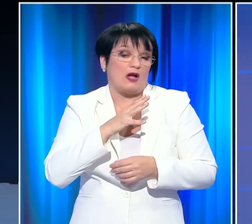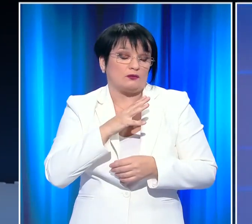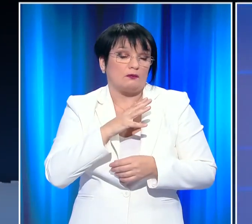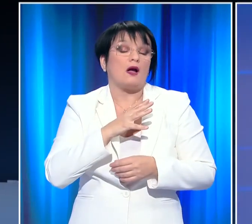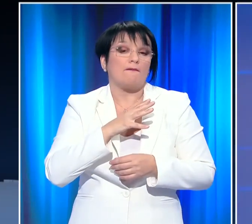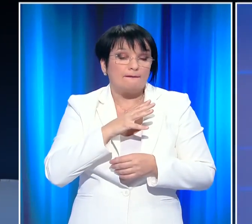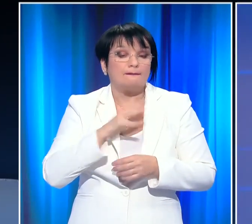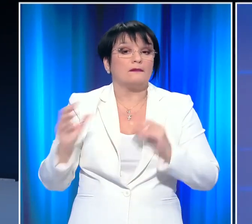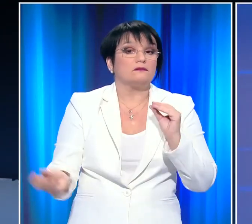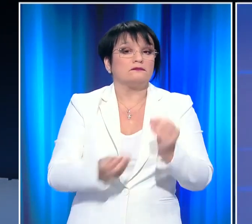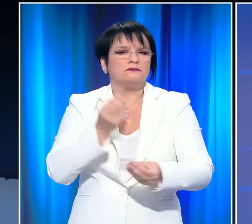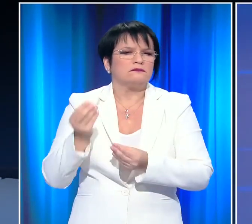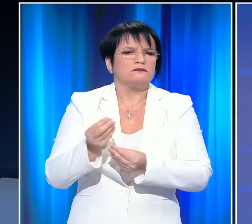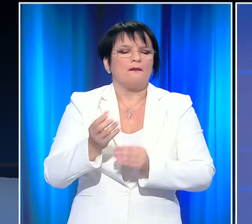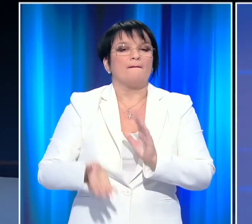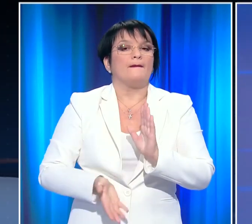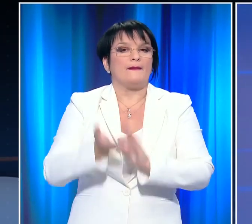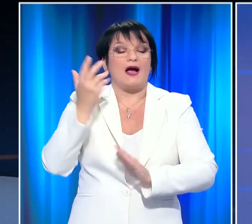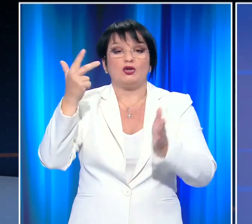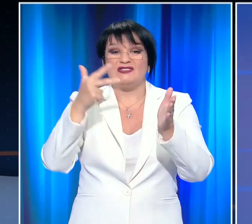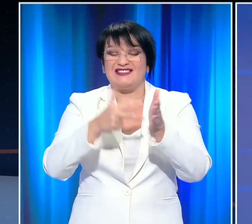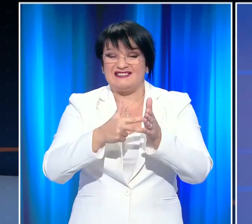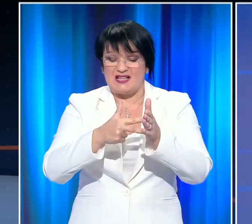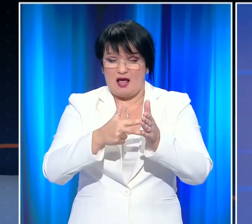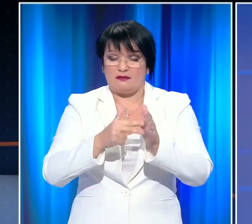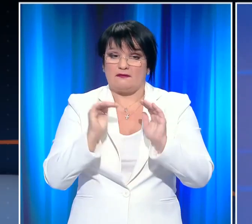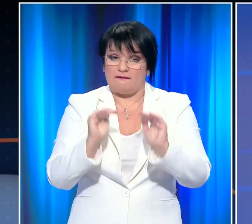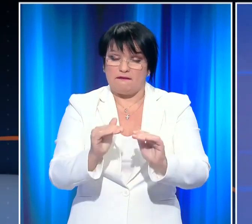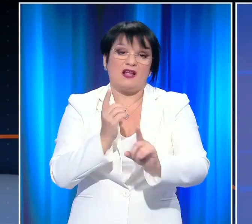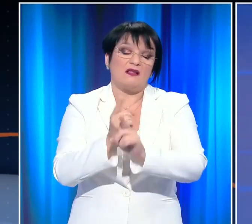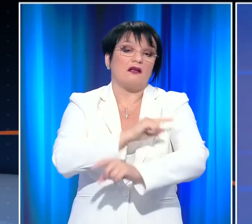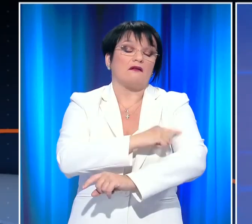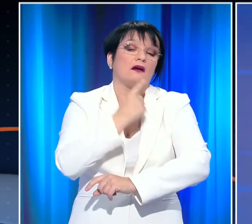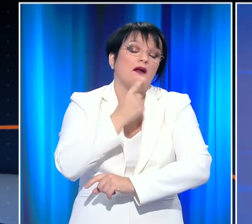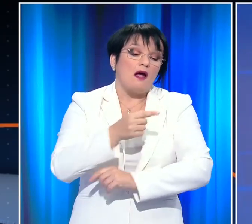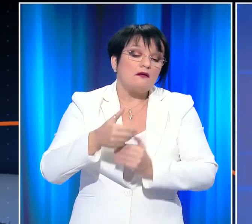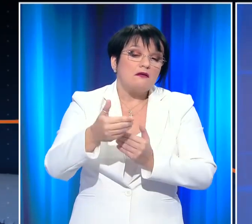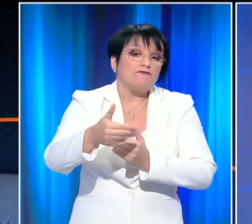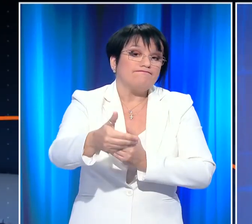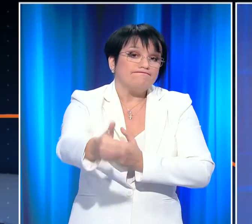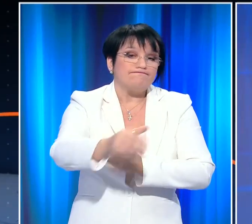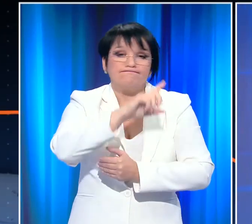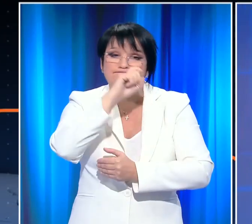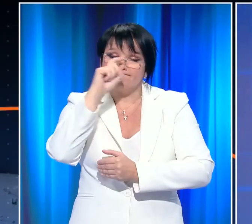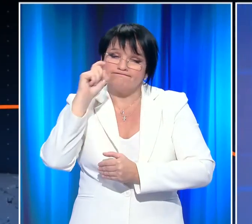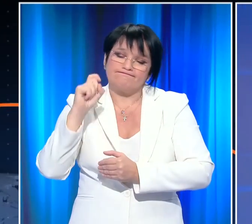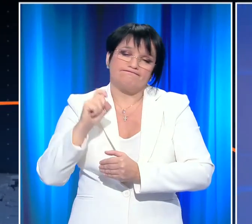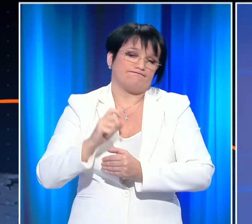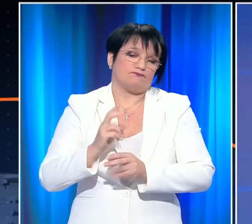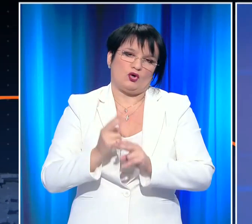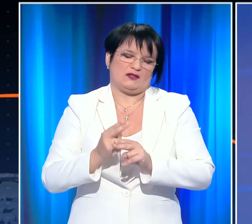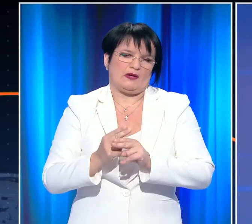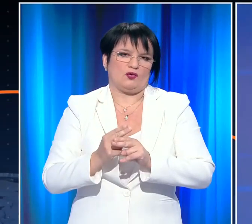Την ώρα που τα κρούσματα κυμαίνονται σε πάνω από 3.000. Είδικοι επισημένουν πως οι επόμενες ημέρες θα είναι ιδιαίτερως